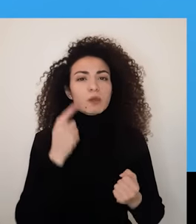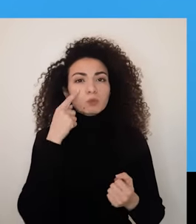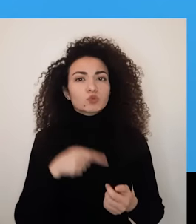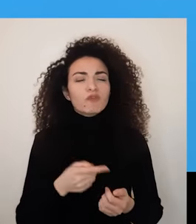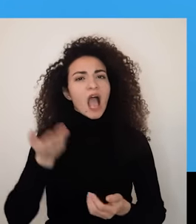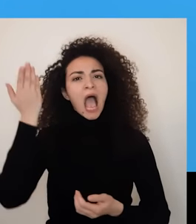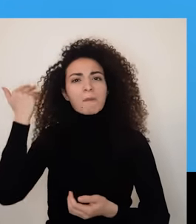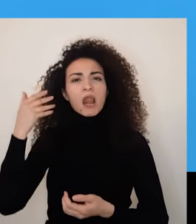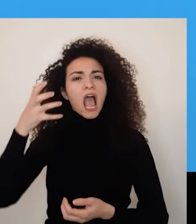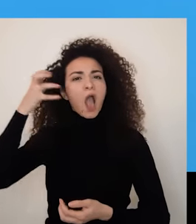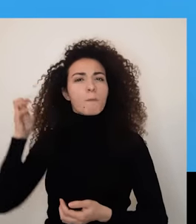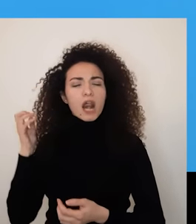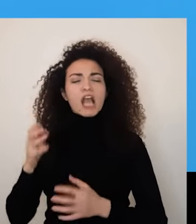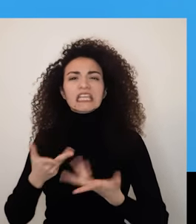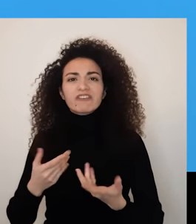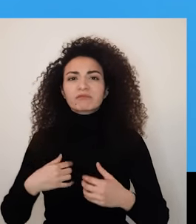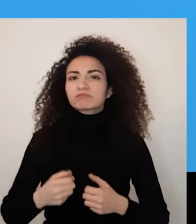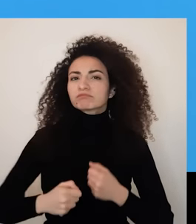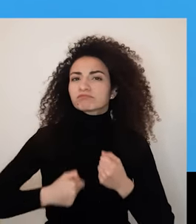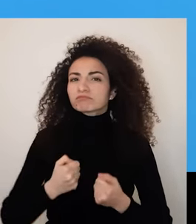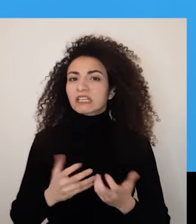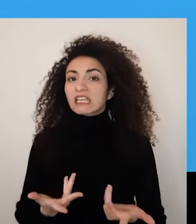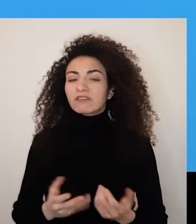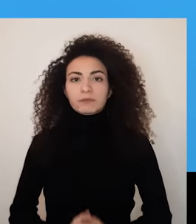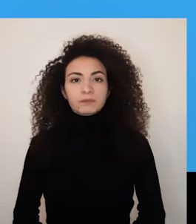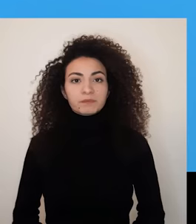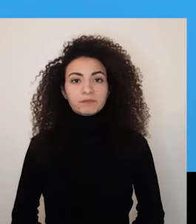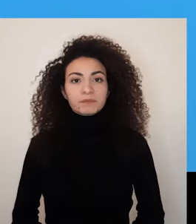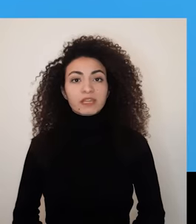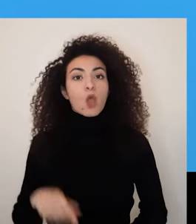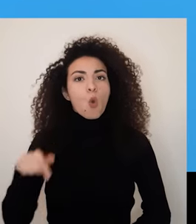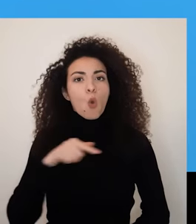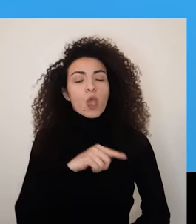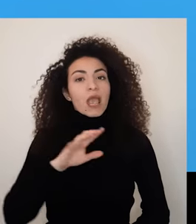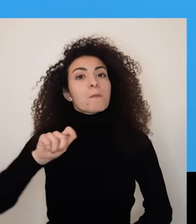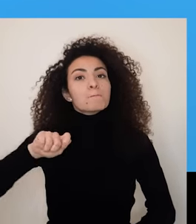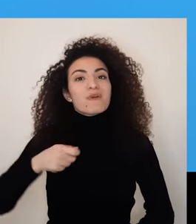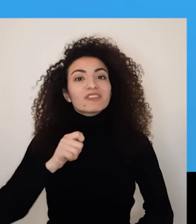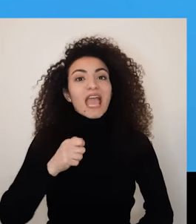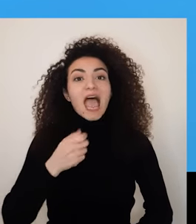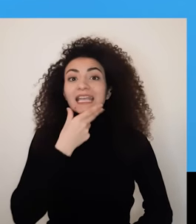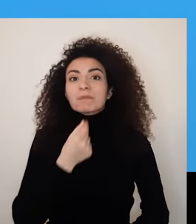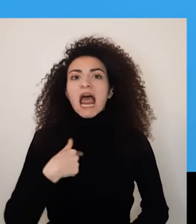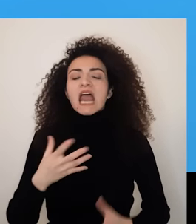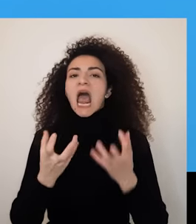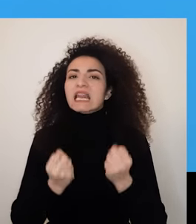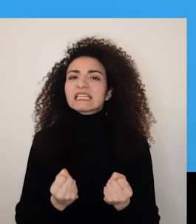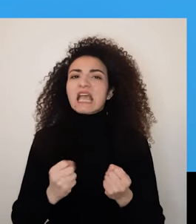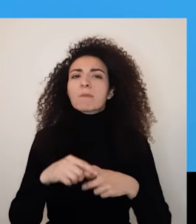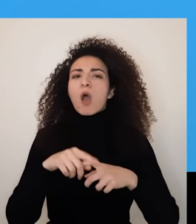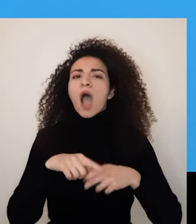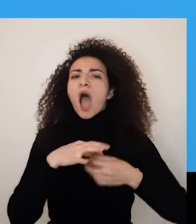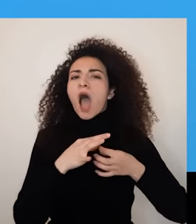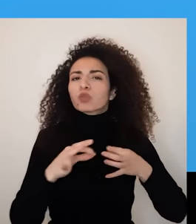من خلال عيش الاختبارات ومن ثم إعادة النظر فيها وجود المعنى وتفعيل نقاط القوة هن